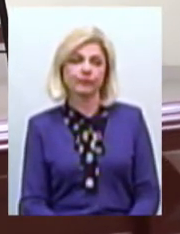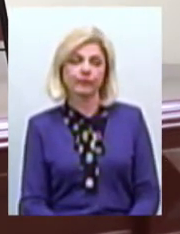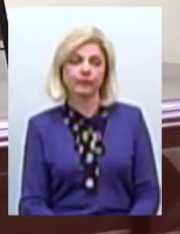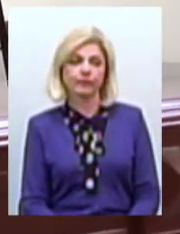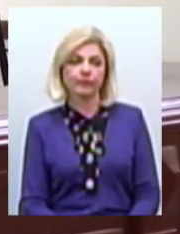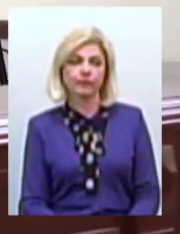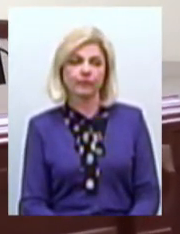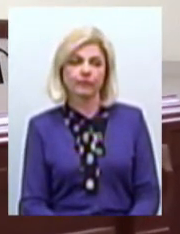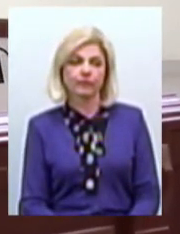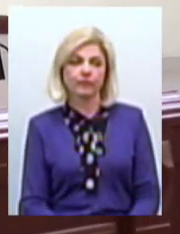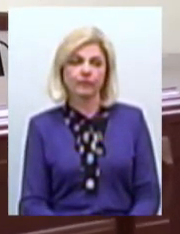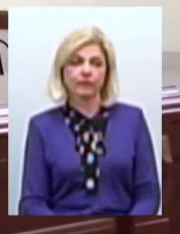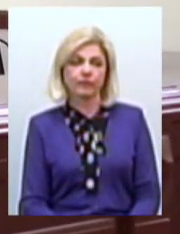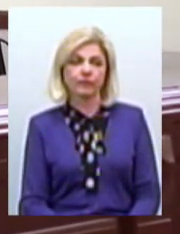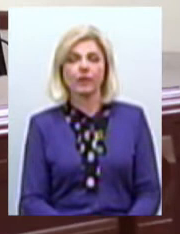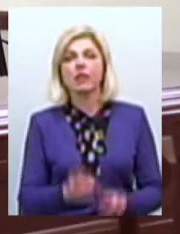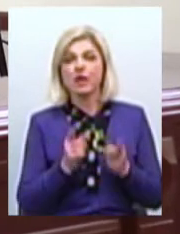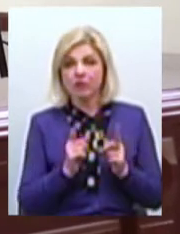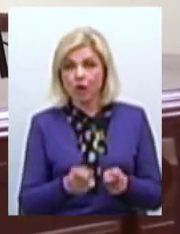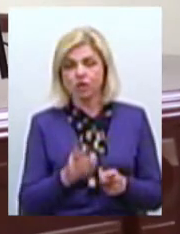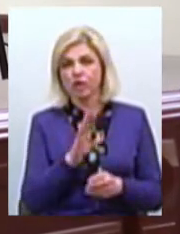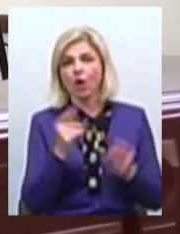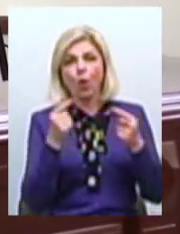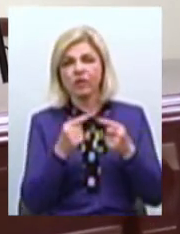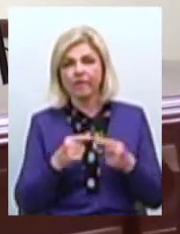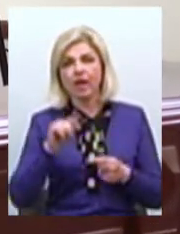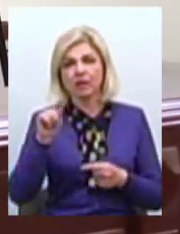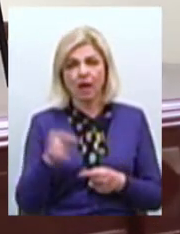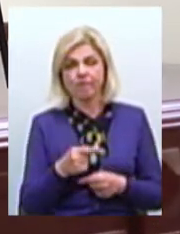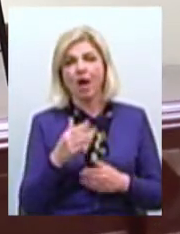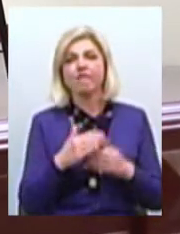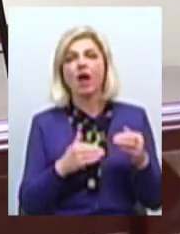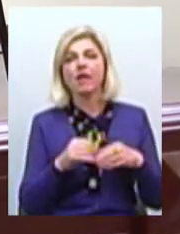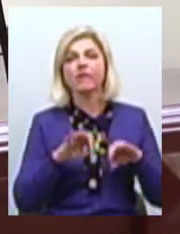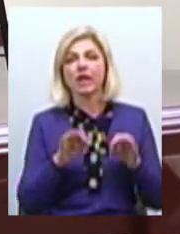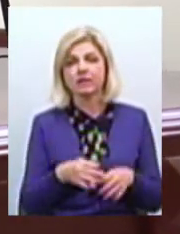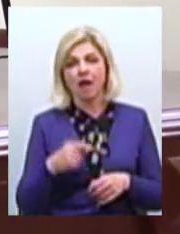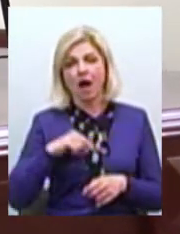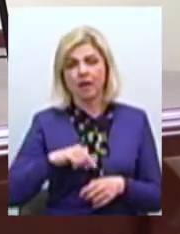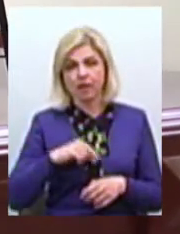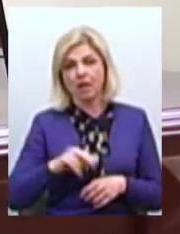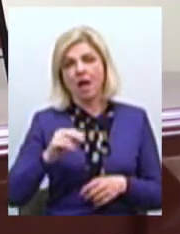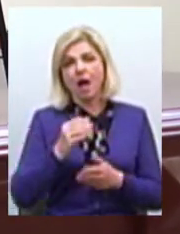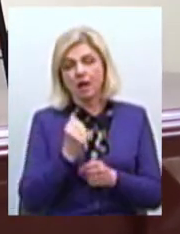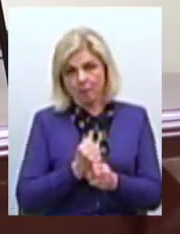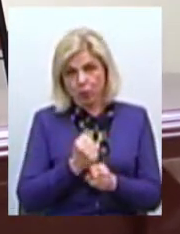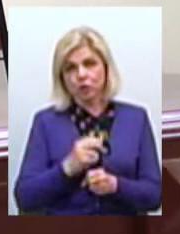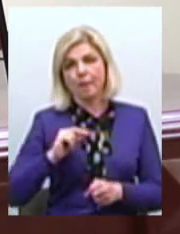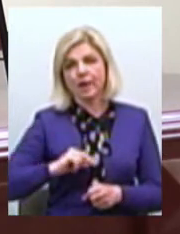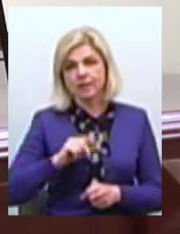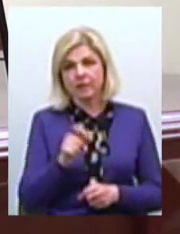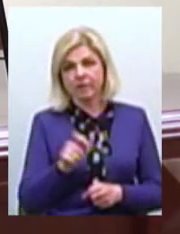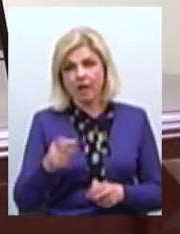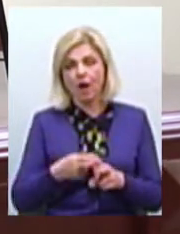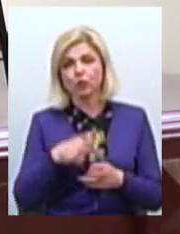моменту не відповідає вимогам кваліфікаційних характеристик в процесі працівників, які затверджені в Міністерстві